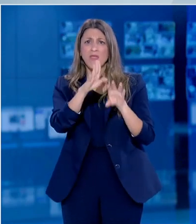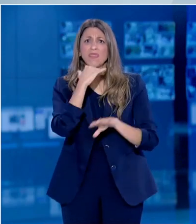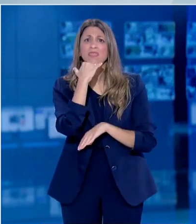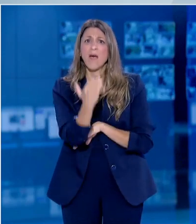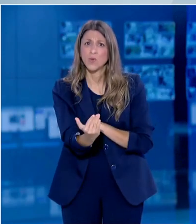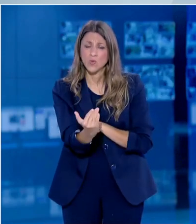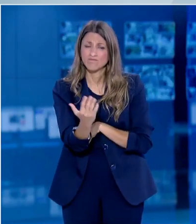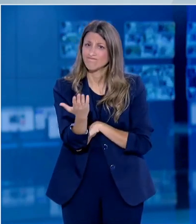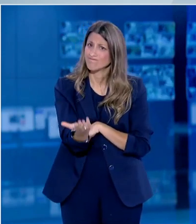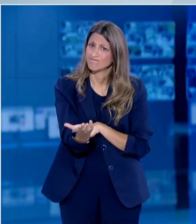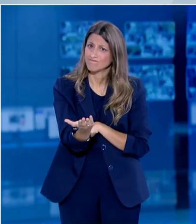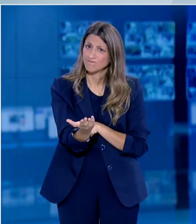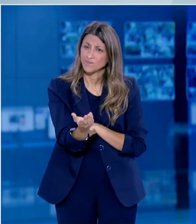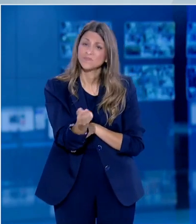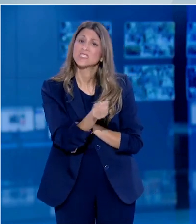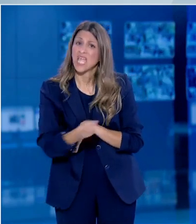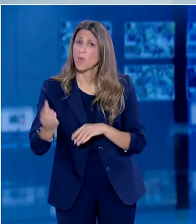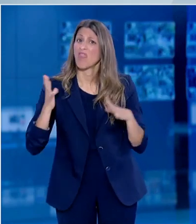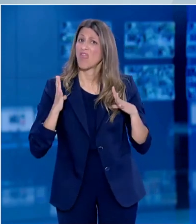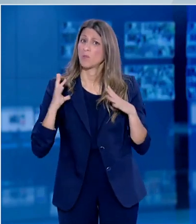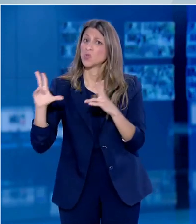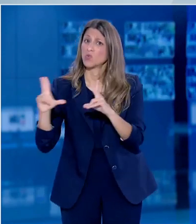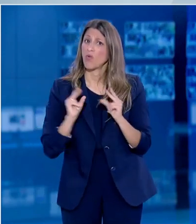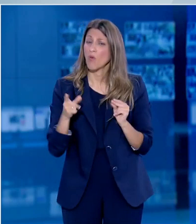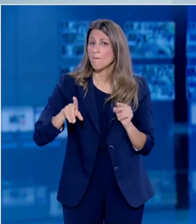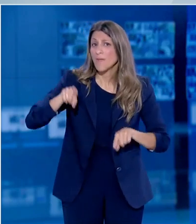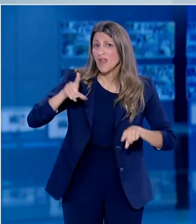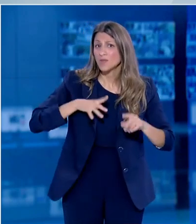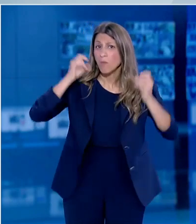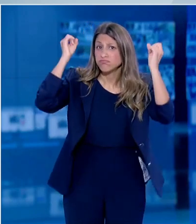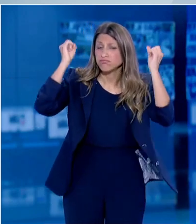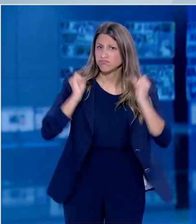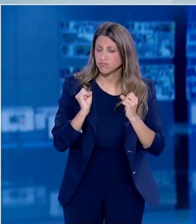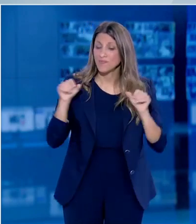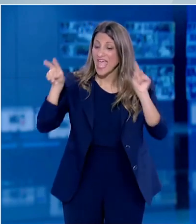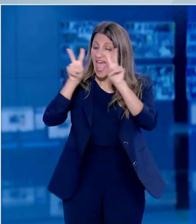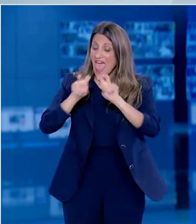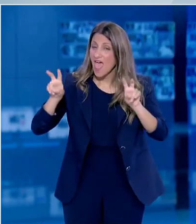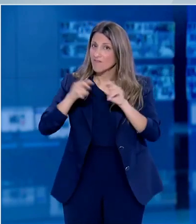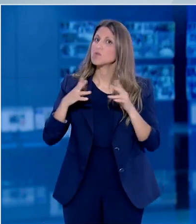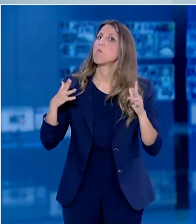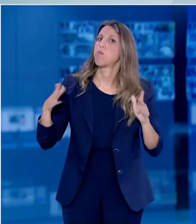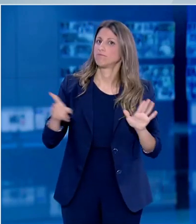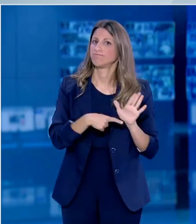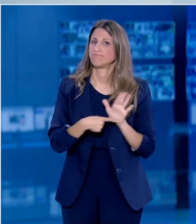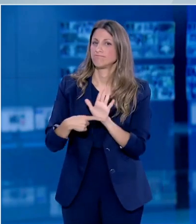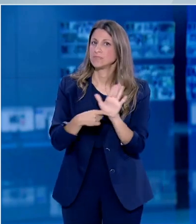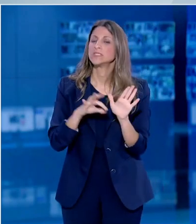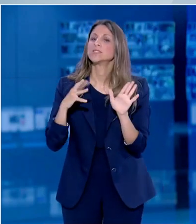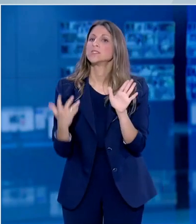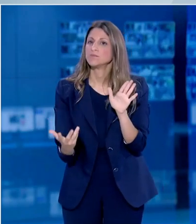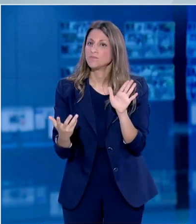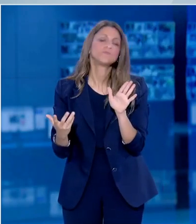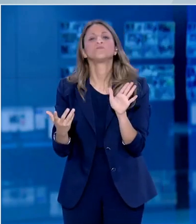ακόμα και σε καλοκαιρινές διακοπές. Αυτό έχει δειχθεί με σχολικές έρευνες πως συμβαίνει και συμβαίνει λόγω της